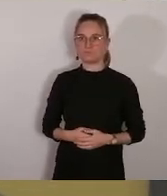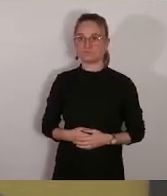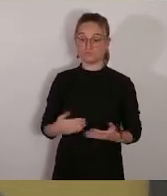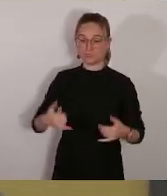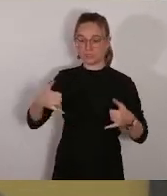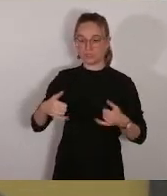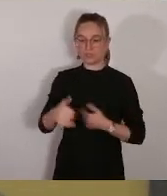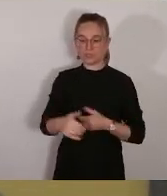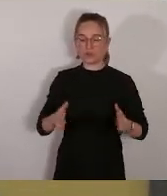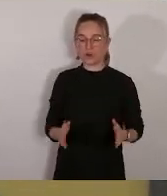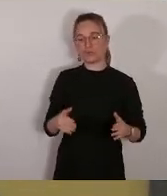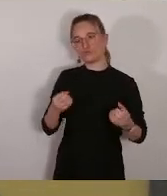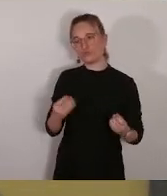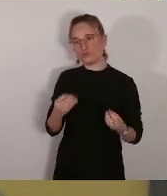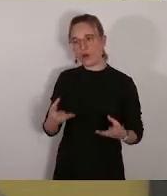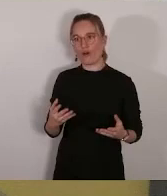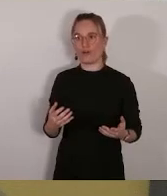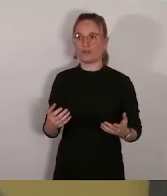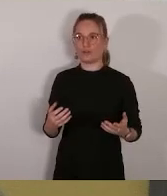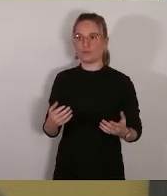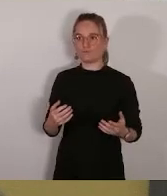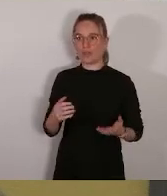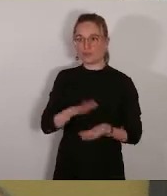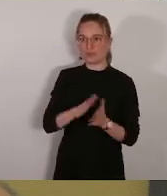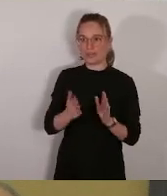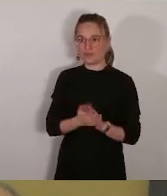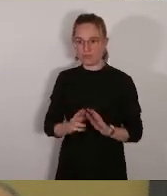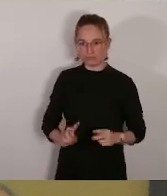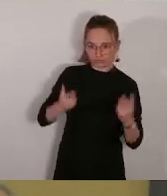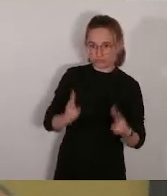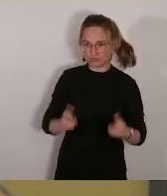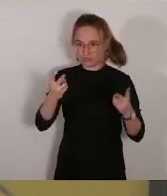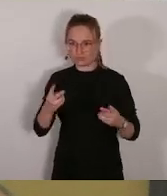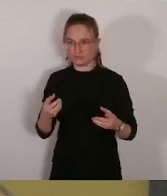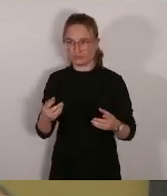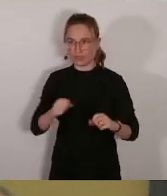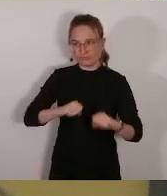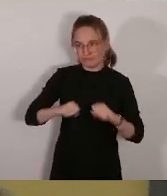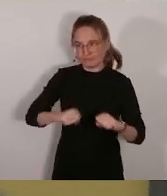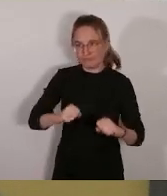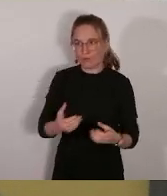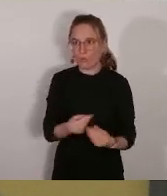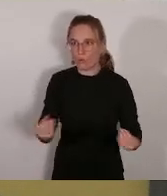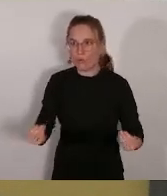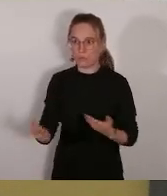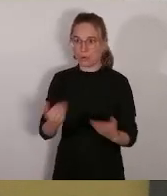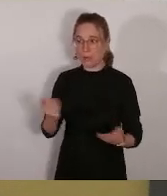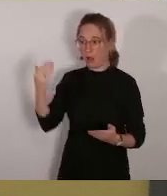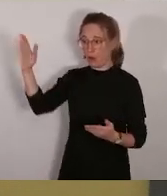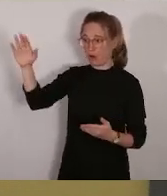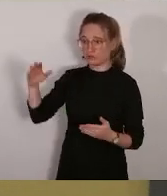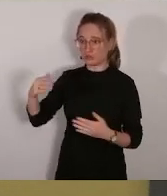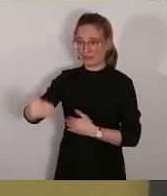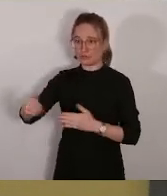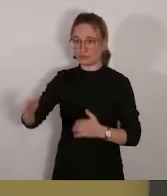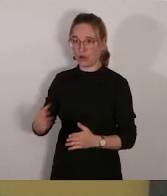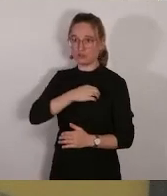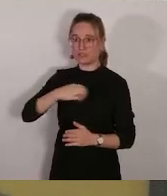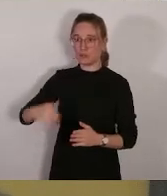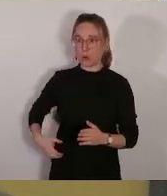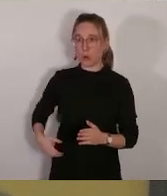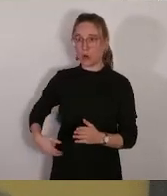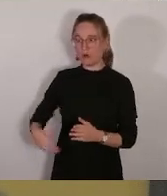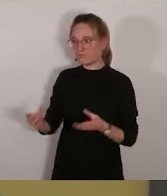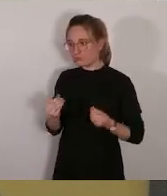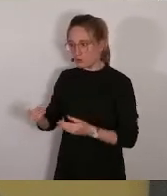dynamique associative importante par rapport à d'autres secteurs municipaux beaucoup plus peuplés ou étendus. Voilà, donc je crois